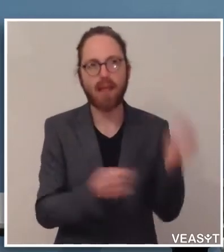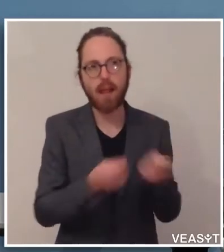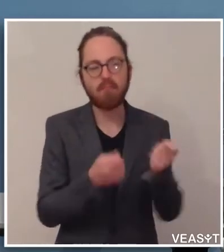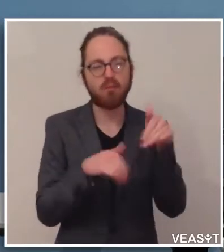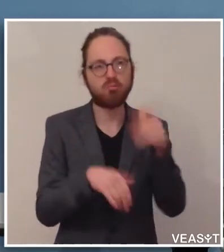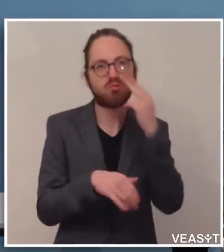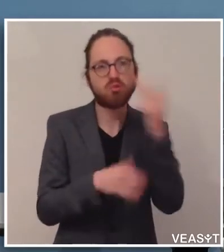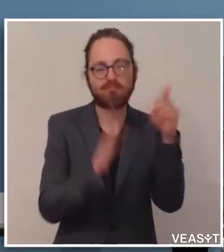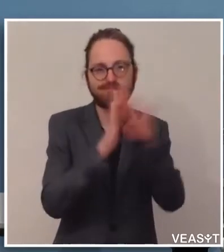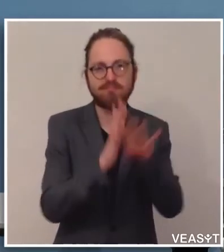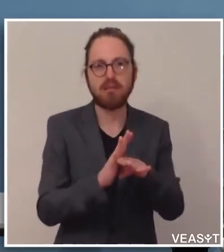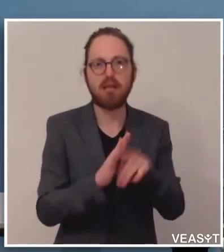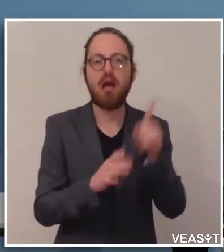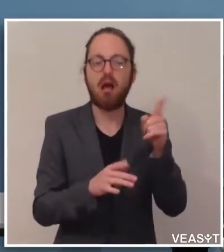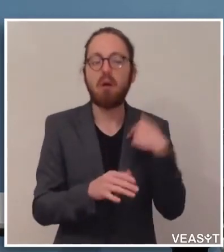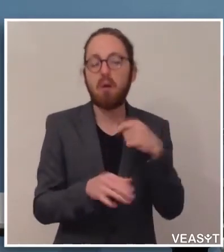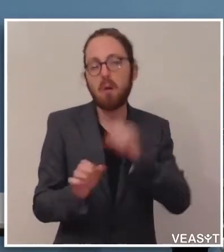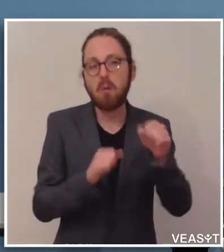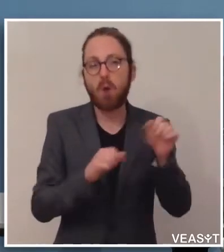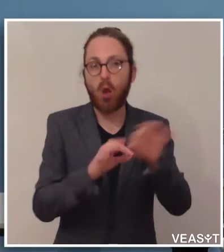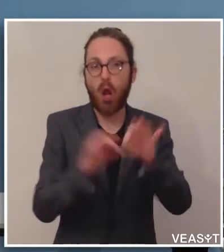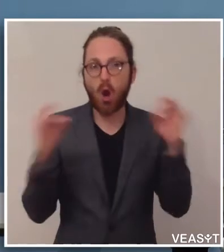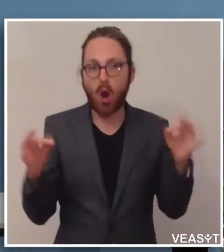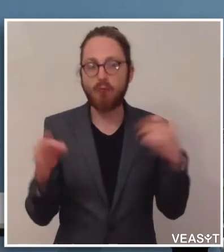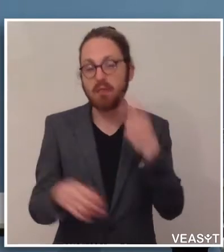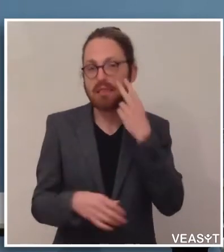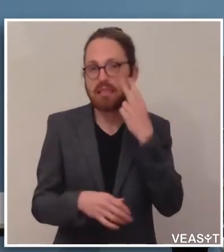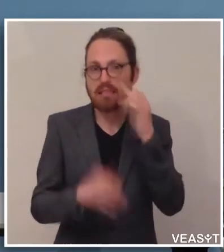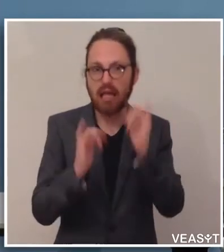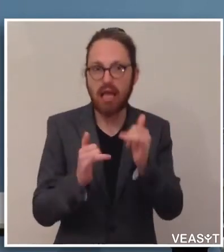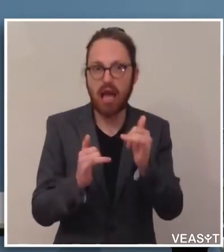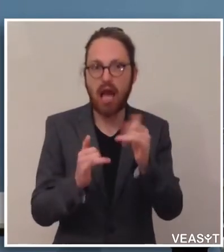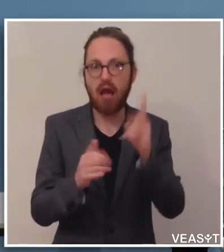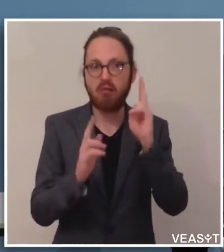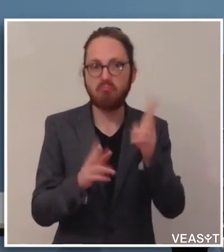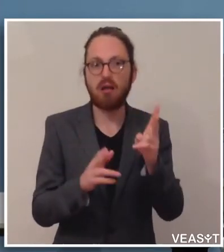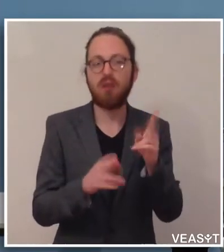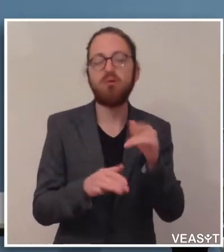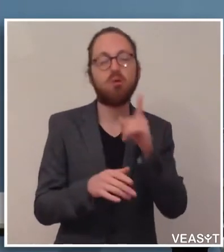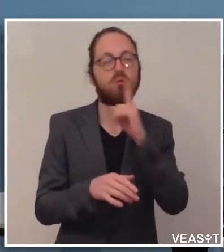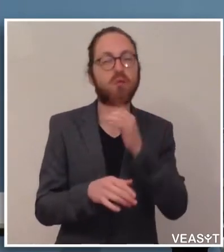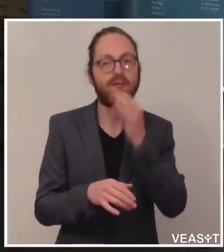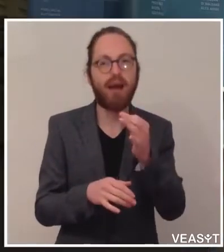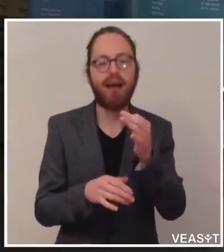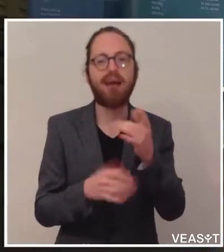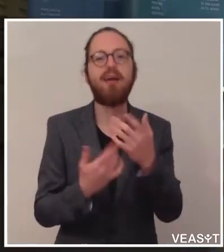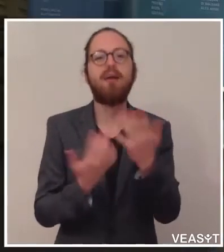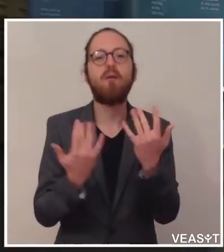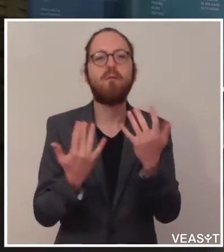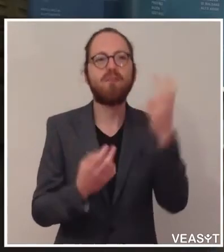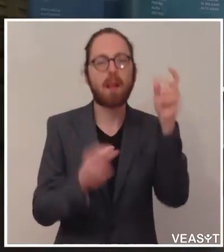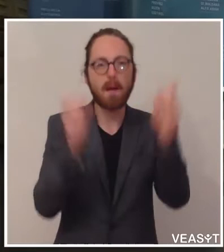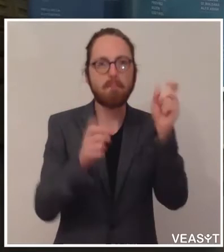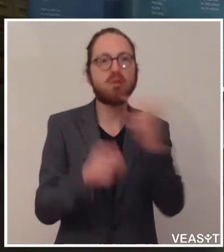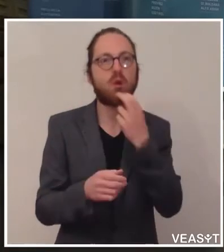Öffnung, das sehe ich durchaus, dass das bis dahin sein kann, dass man wirklich sagt, man darf die Betriebe aufmachen, die Frage ist, wie viel Nachfrage dann bestehen wird. Das hängt,